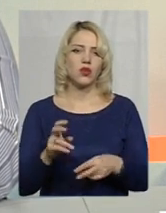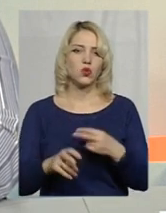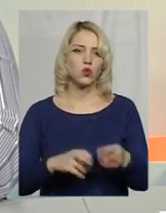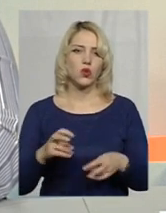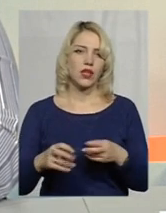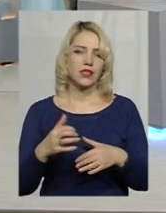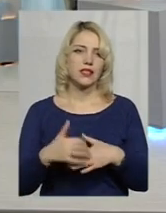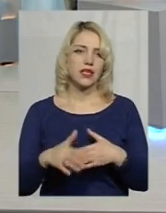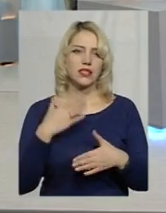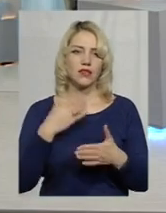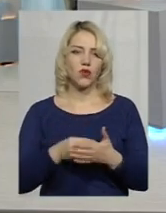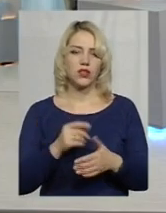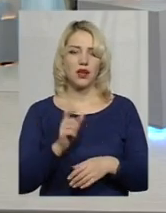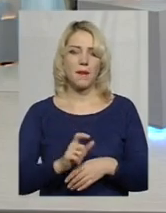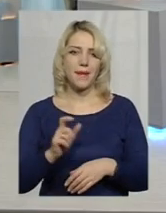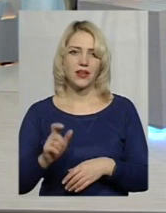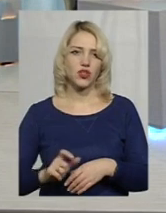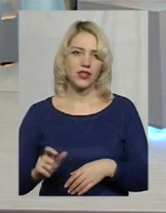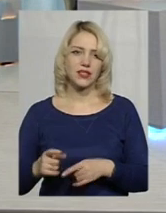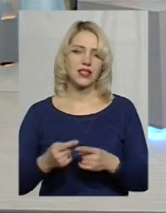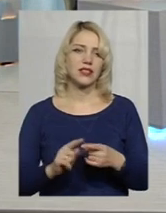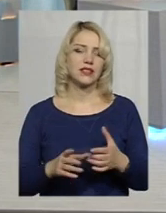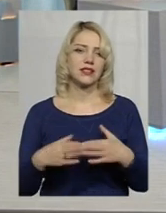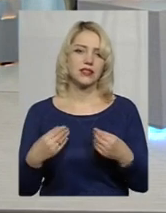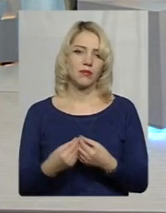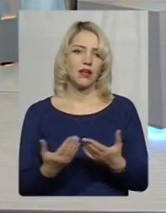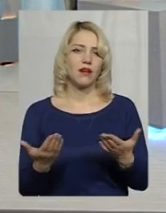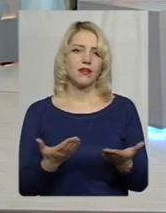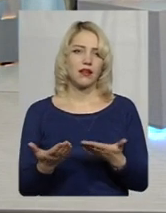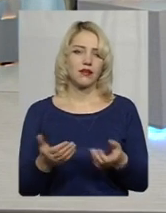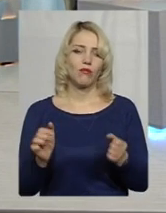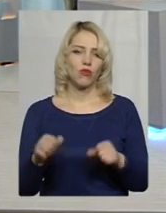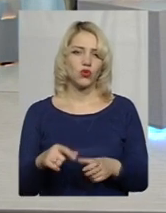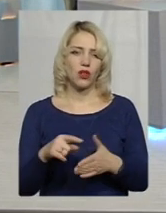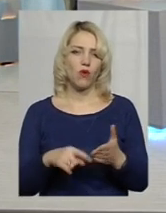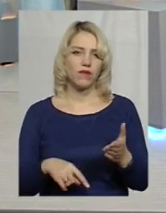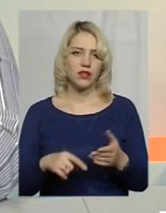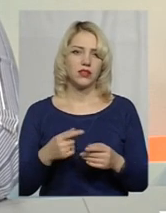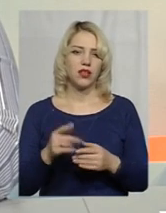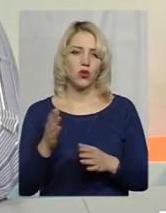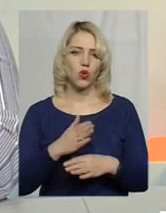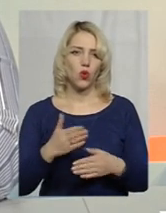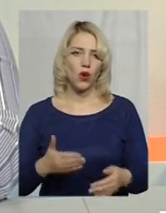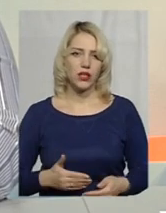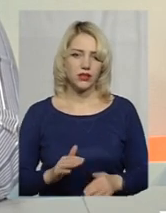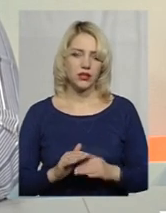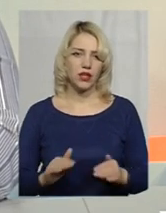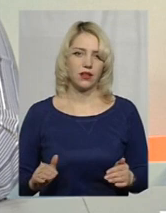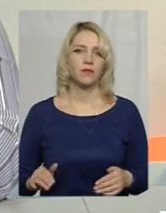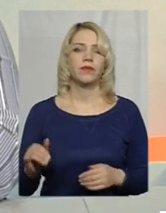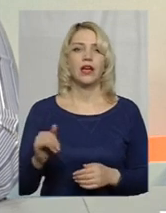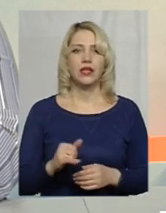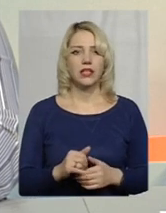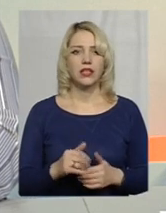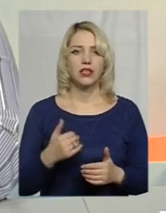серед своїх мешканців ті сім'ї, яким можуть довірити долі дітей. І